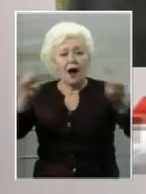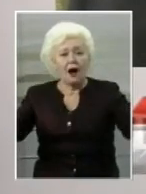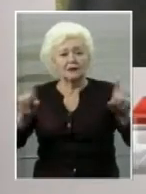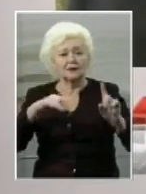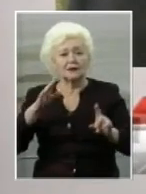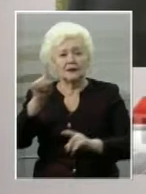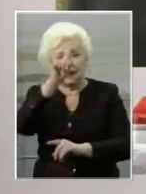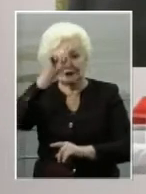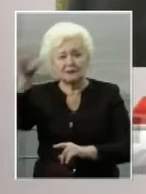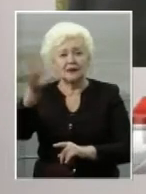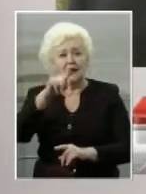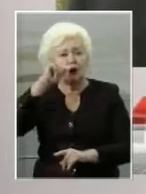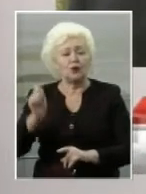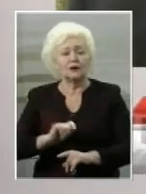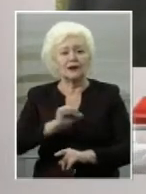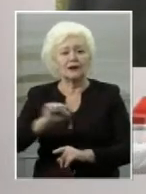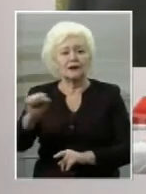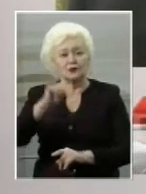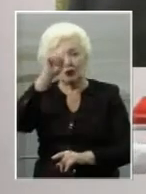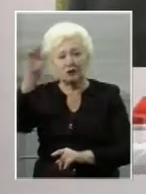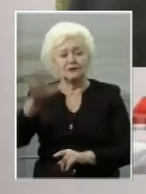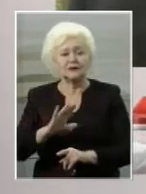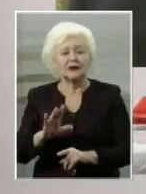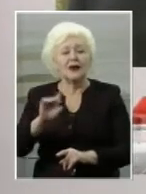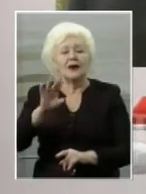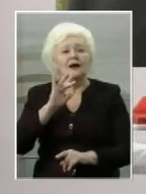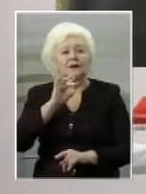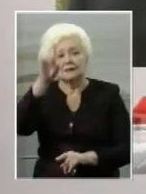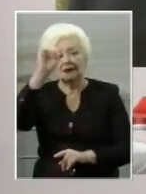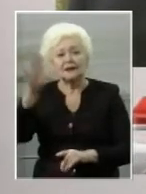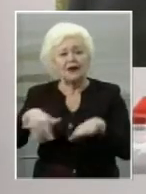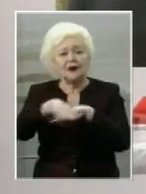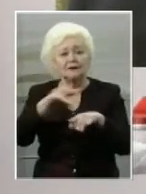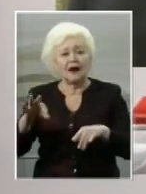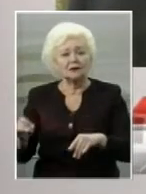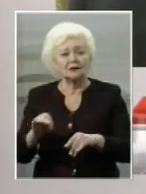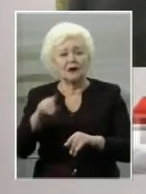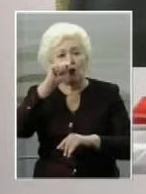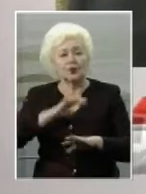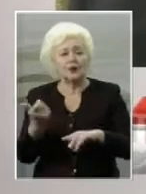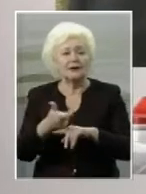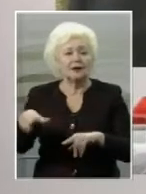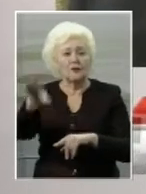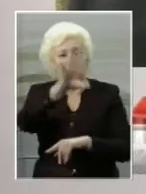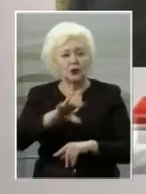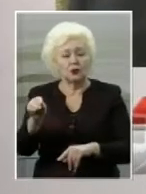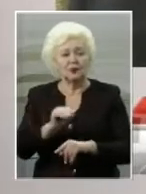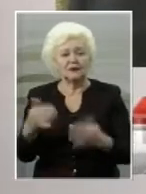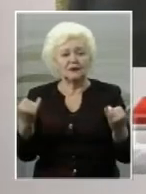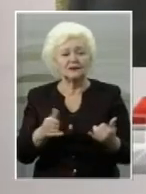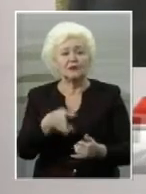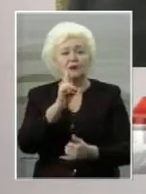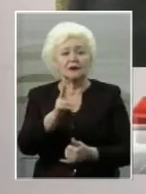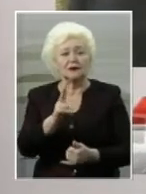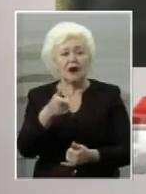як «Слава Україні! Героям слава!». «Слава нація! Смерть ворогам! Україна – понад усе!». Садово сьогодні Екатерина Ганзюк,